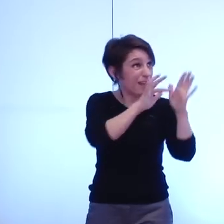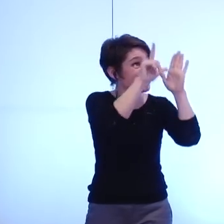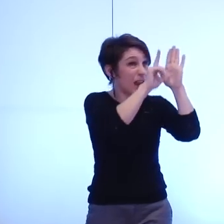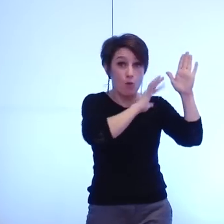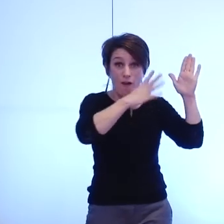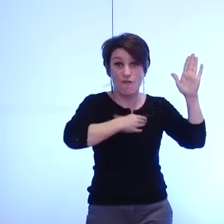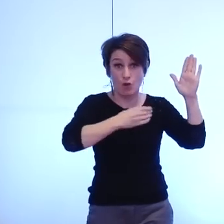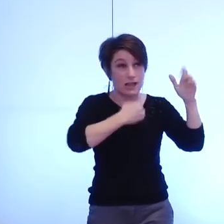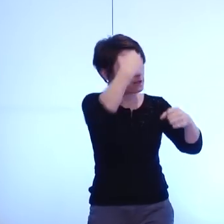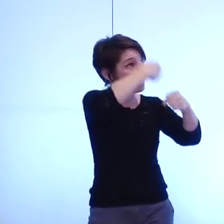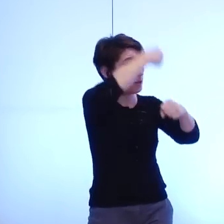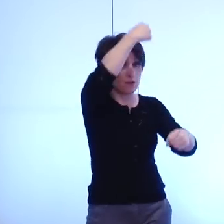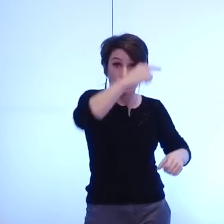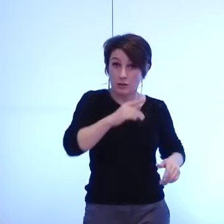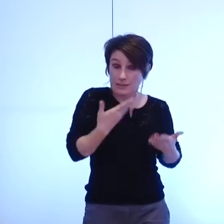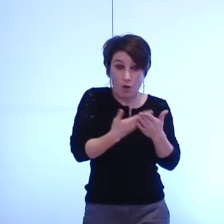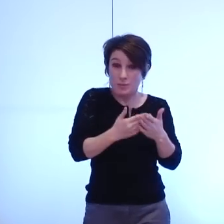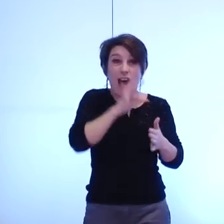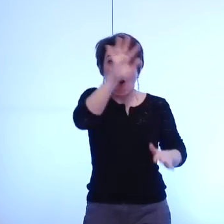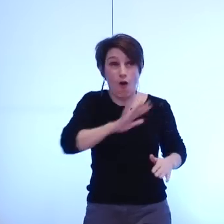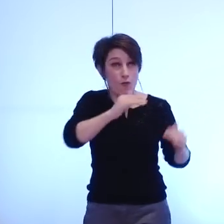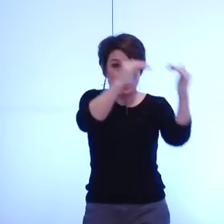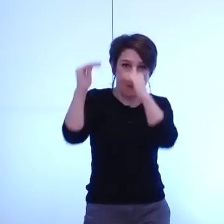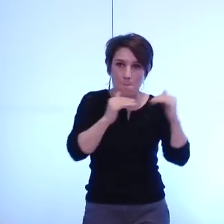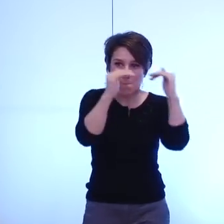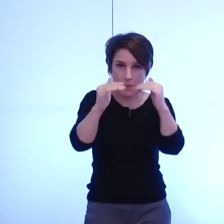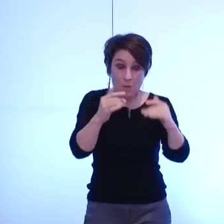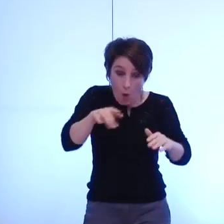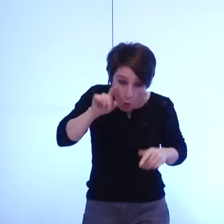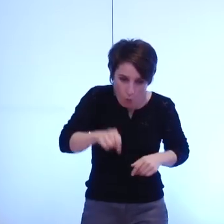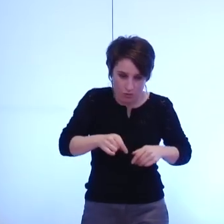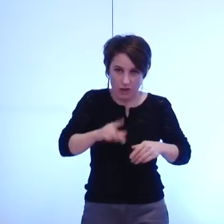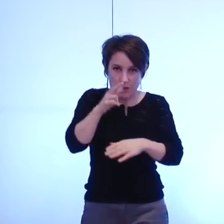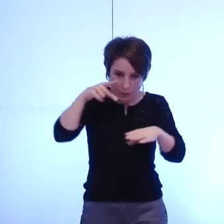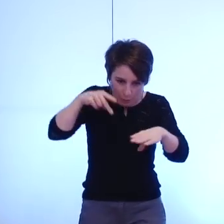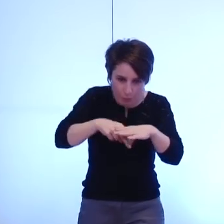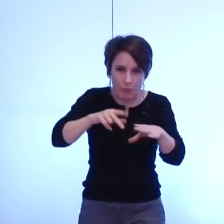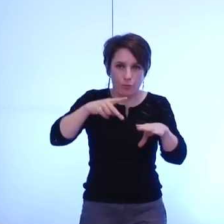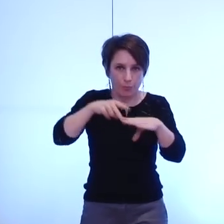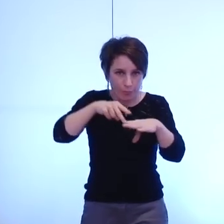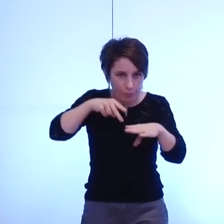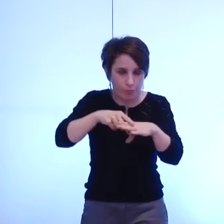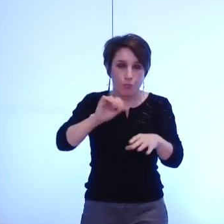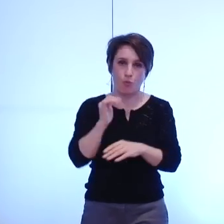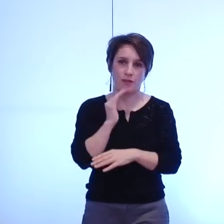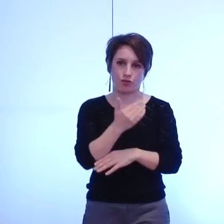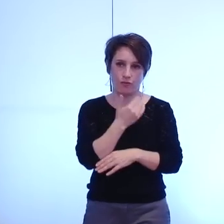notre pays c'est comme ça les règles sont ainsi faites et l'évaluation des transferts de charges sur la base de la neutralité financière